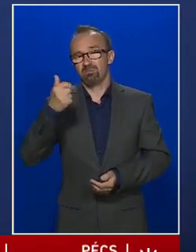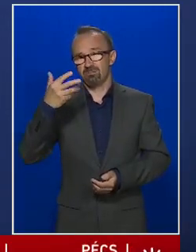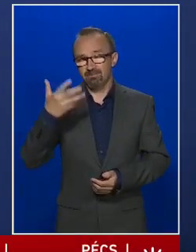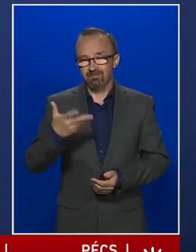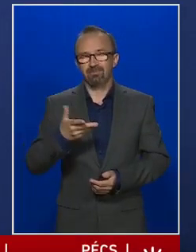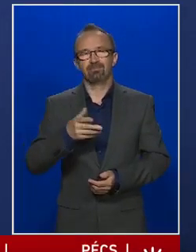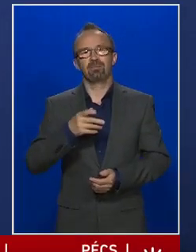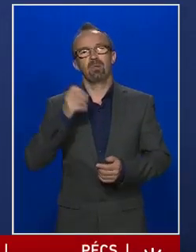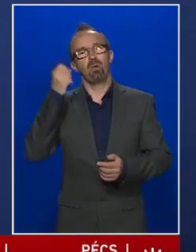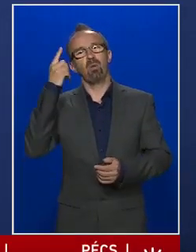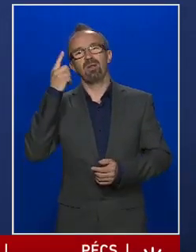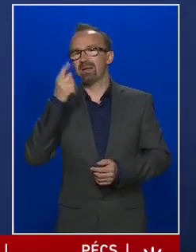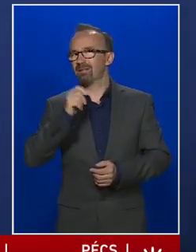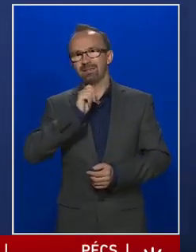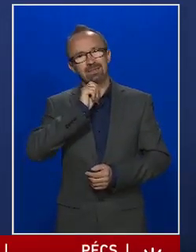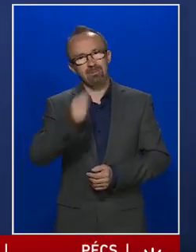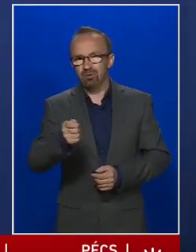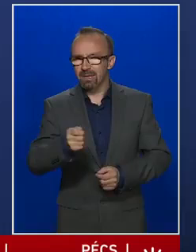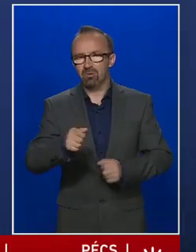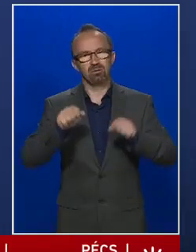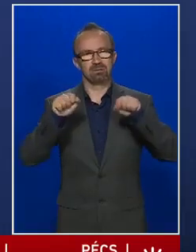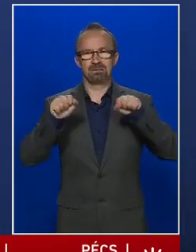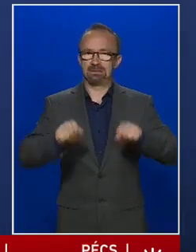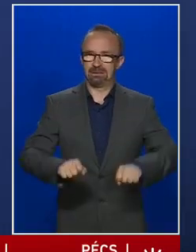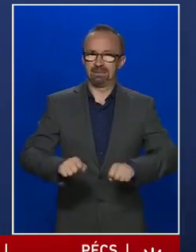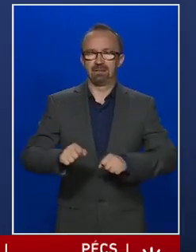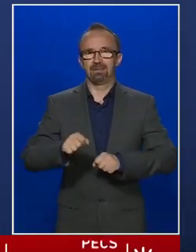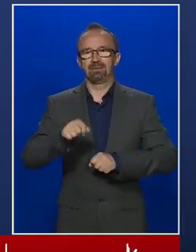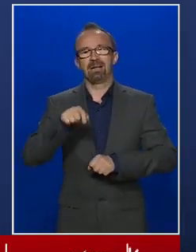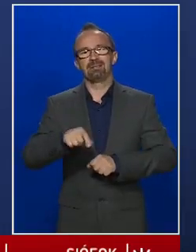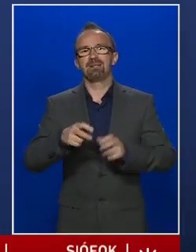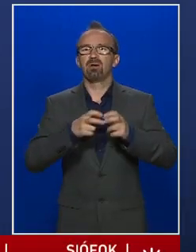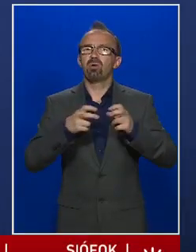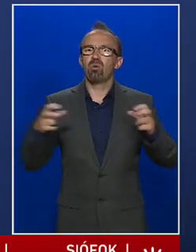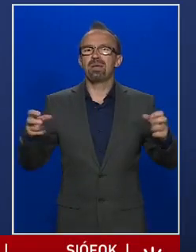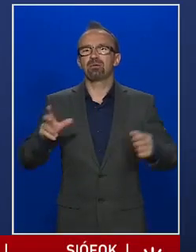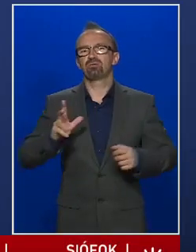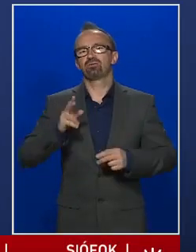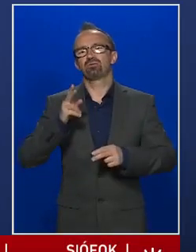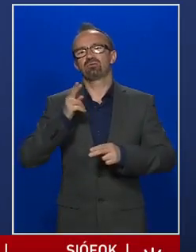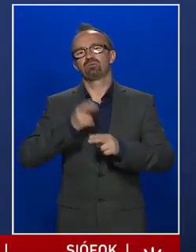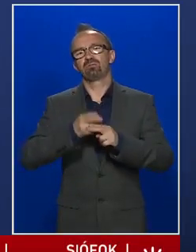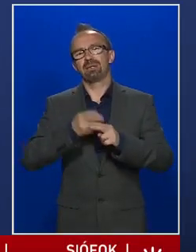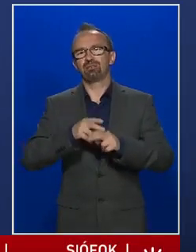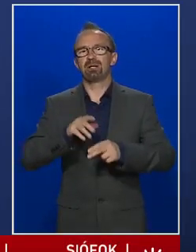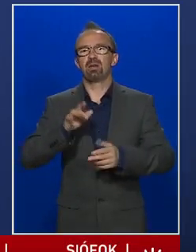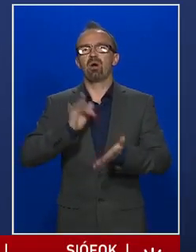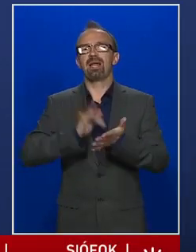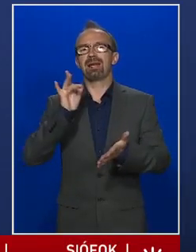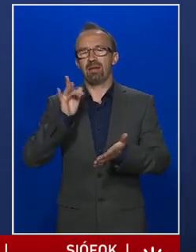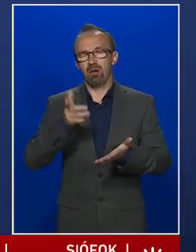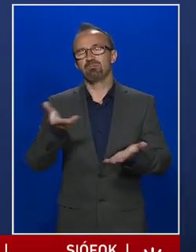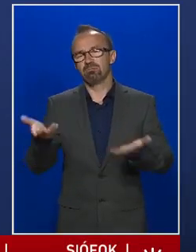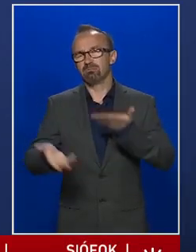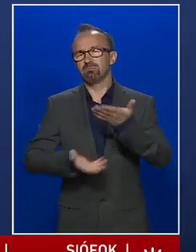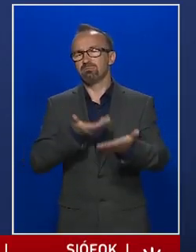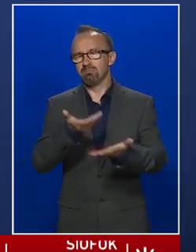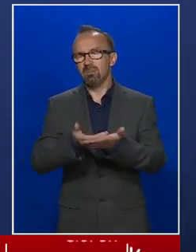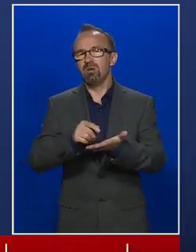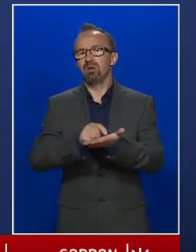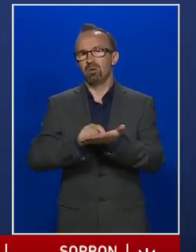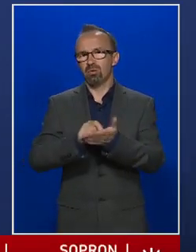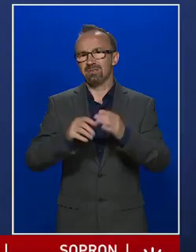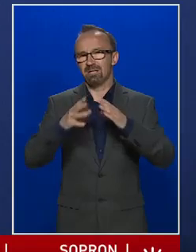praktikákkal nem sikerül uralni a krónikus betegségüket, akkor gyógyszeres terápiára is